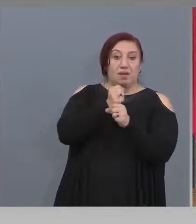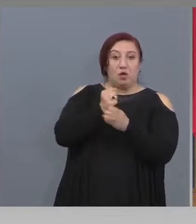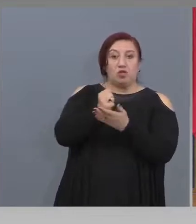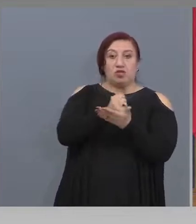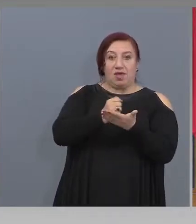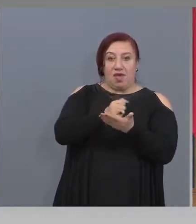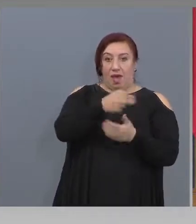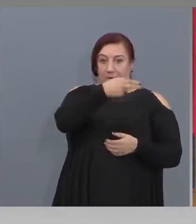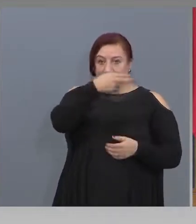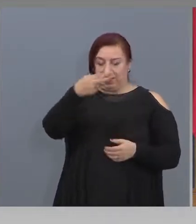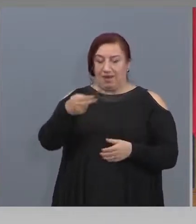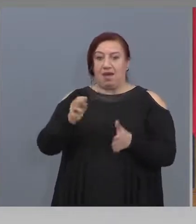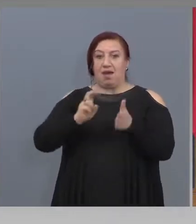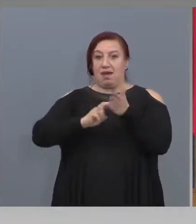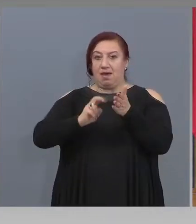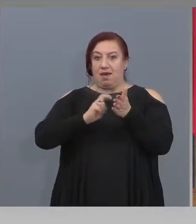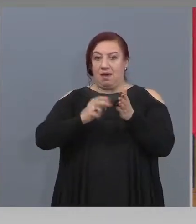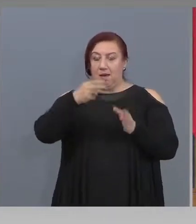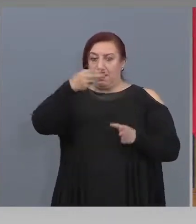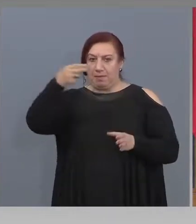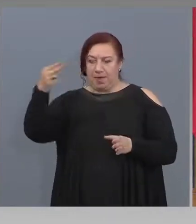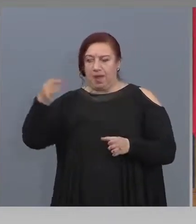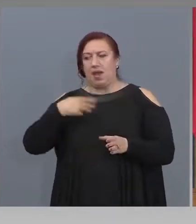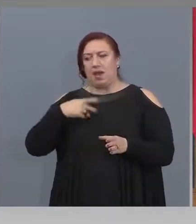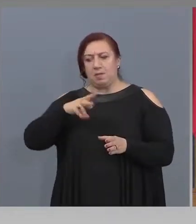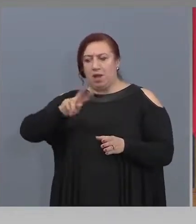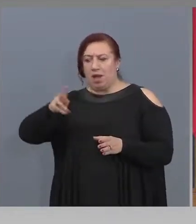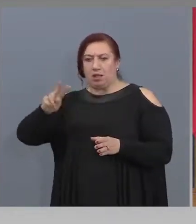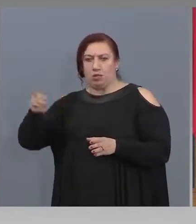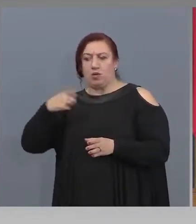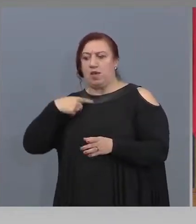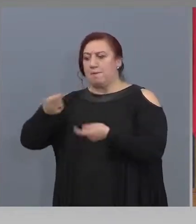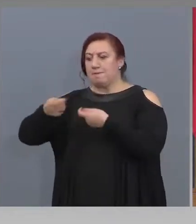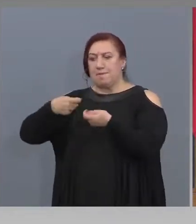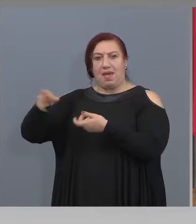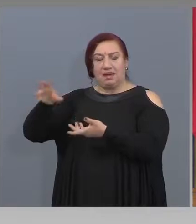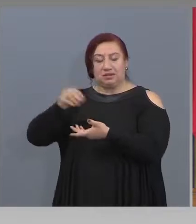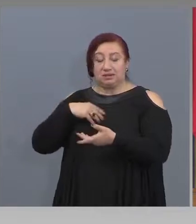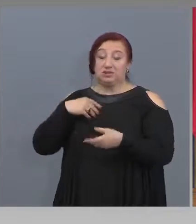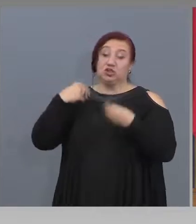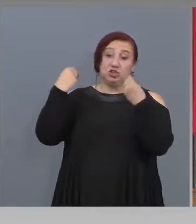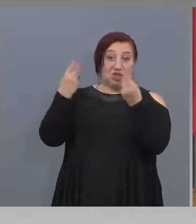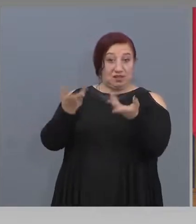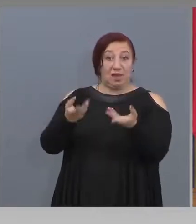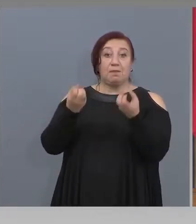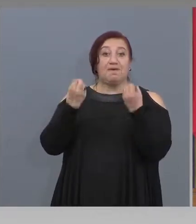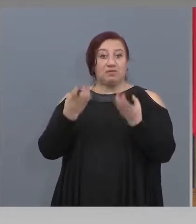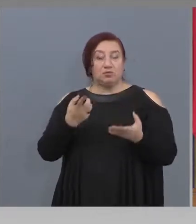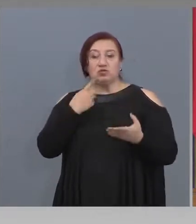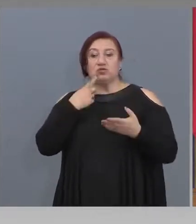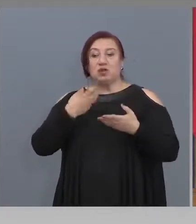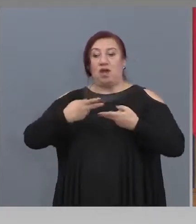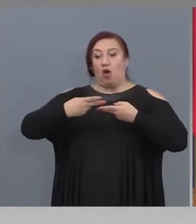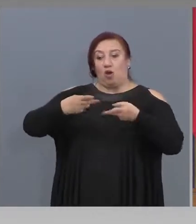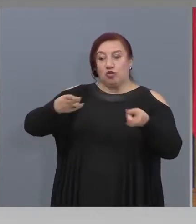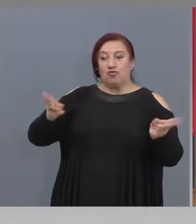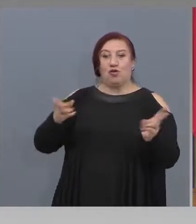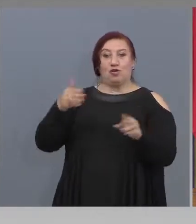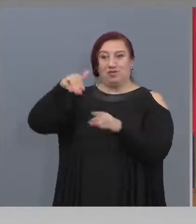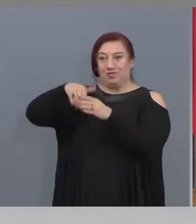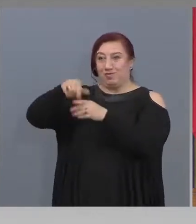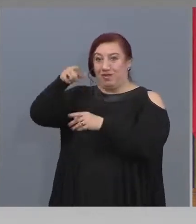банки, някакви други неща. В този смисъл ще бъдат отворени, дадена възможност да бъдат отворени и киносалоните.